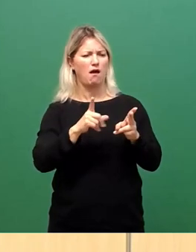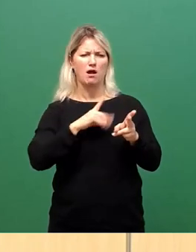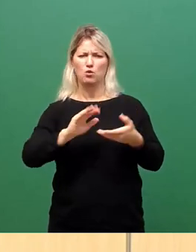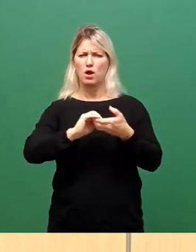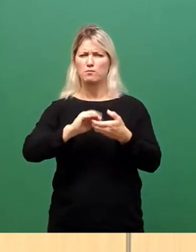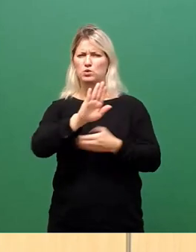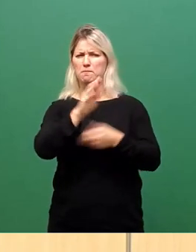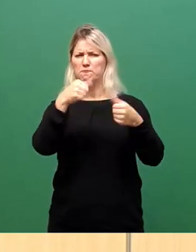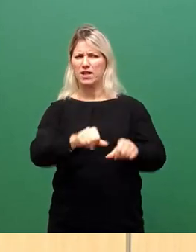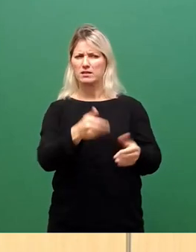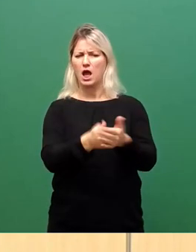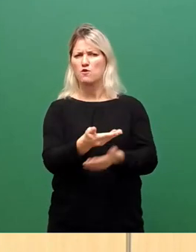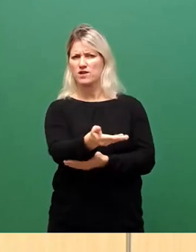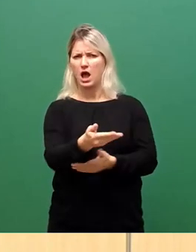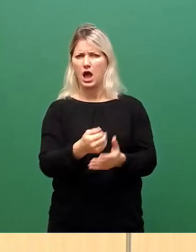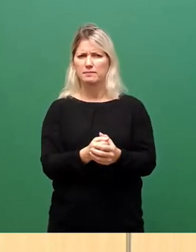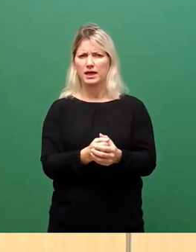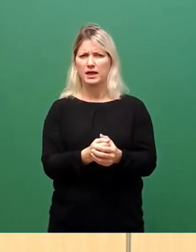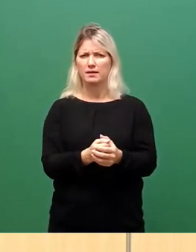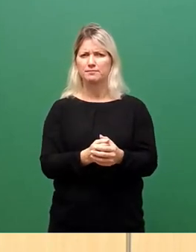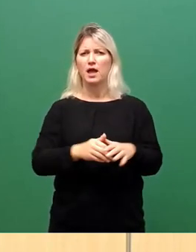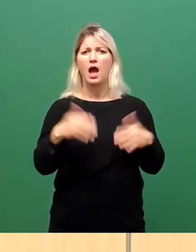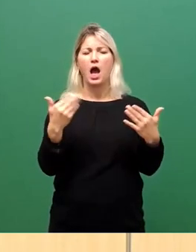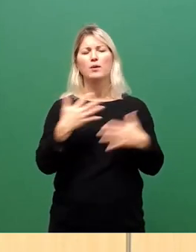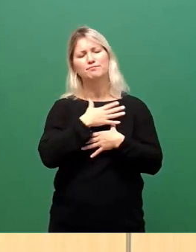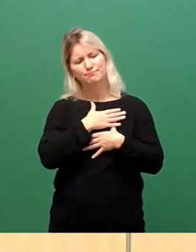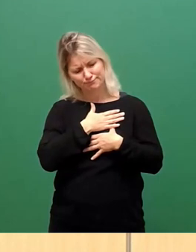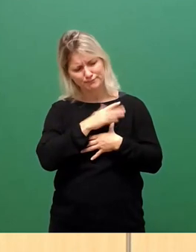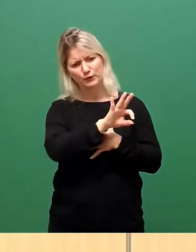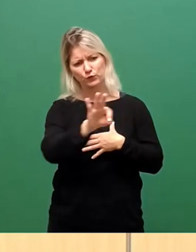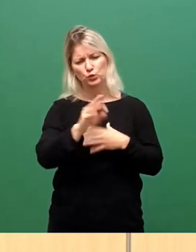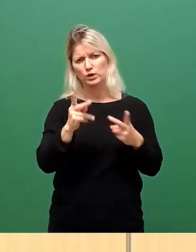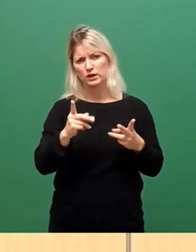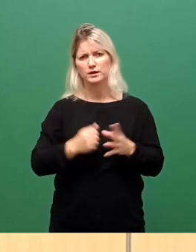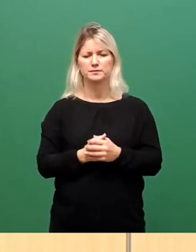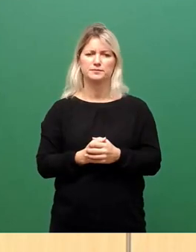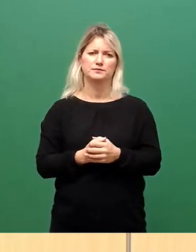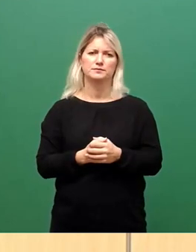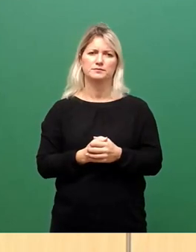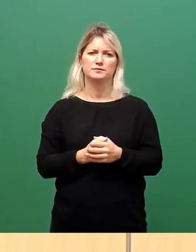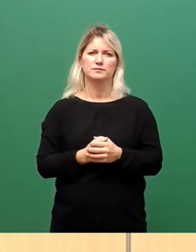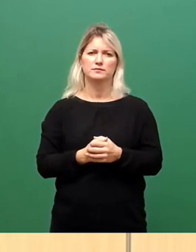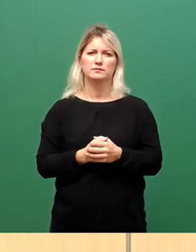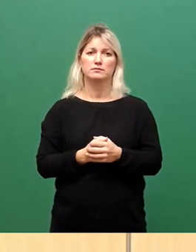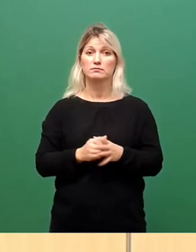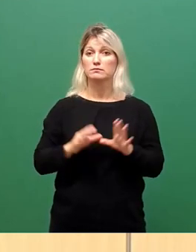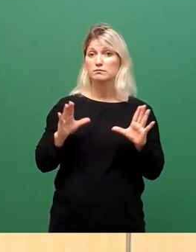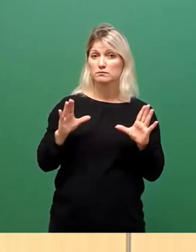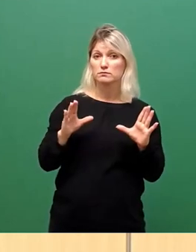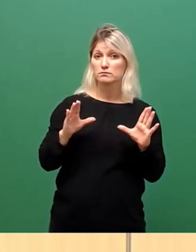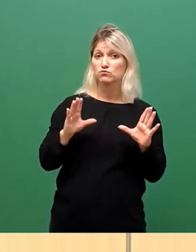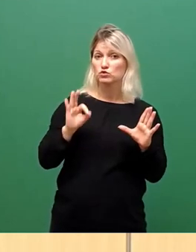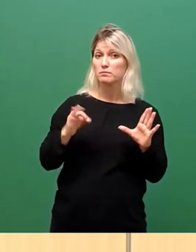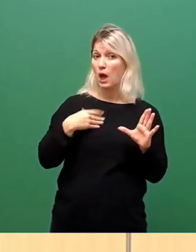natürlich ein christliches Werk der Barmherzigkeit. Das stellt hier auch niemand in Abrede, auch die SAFD nicht.